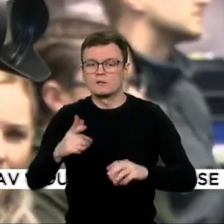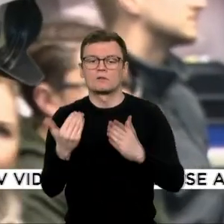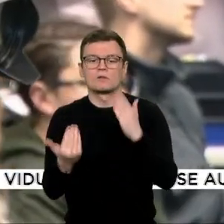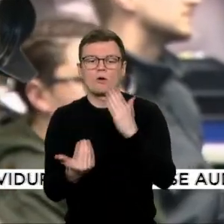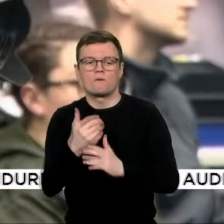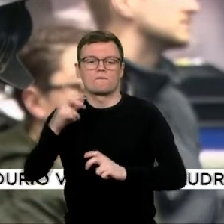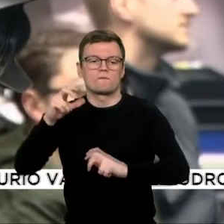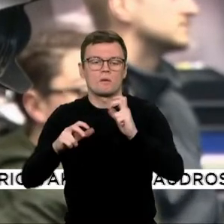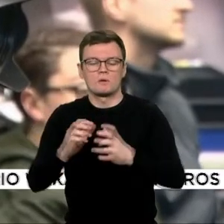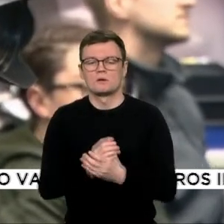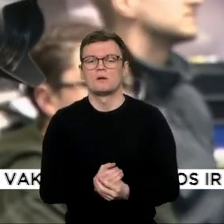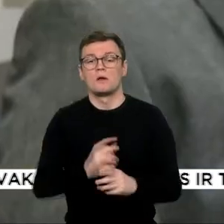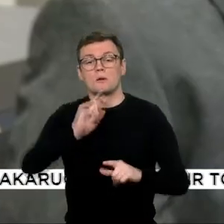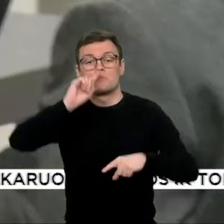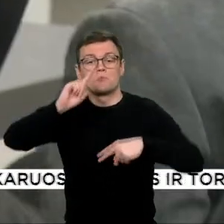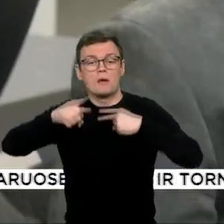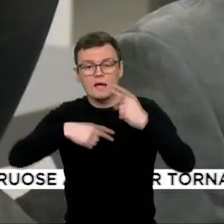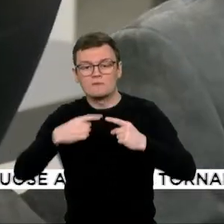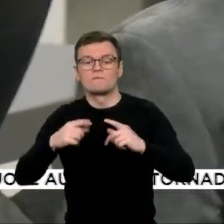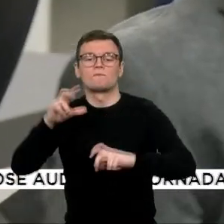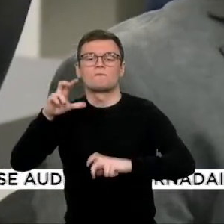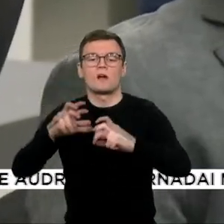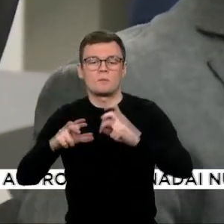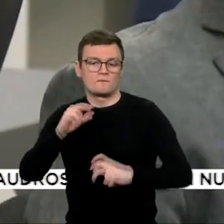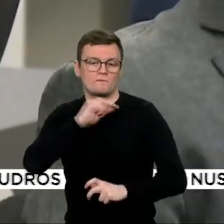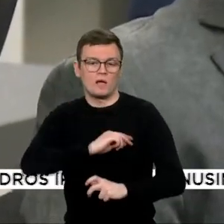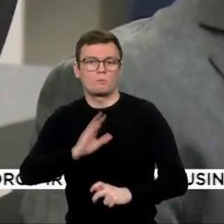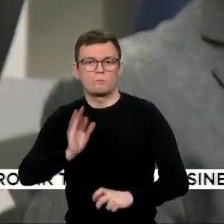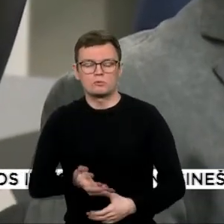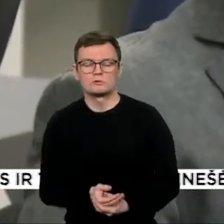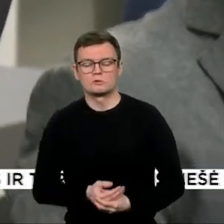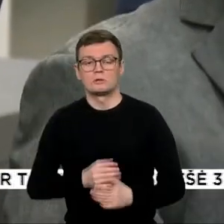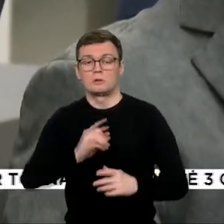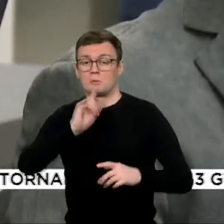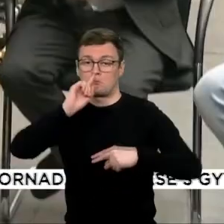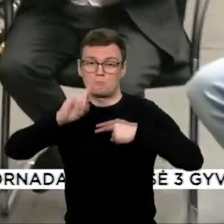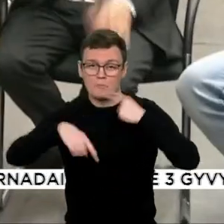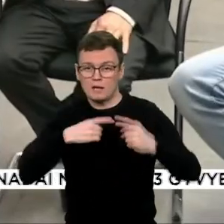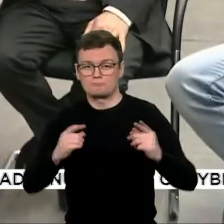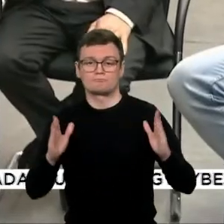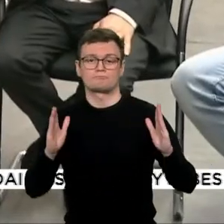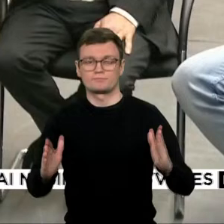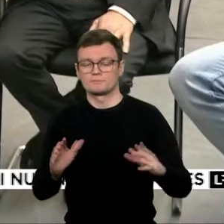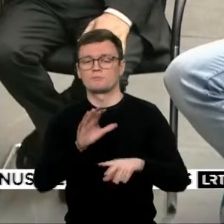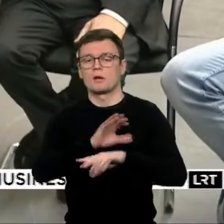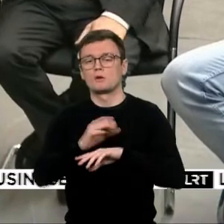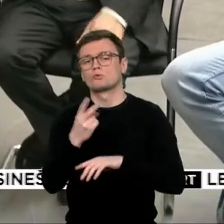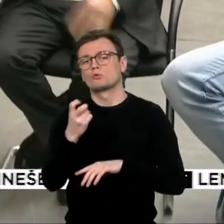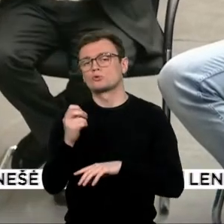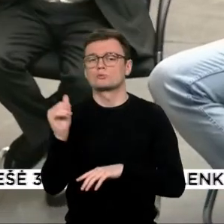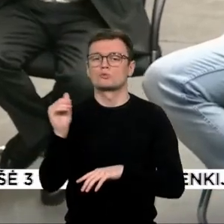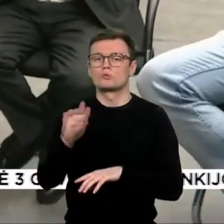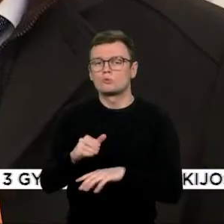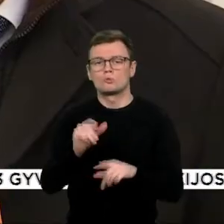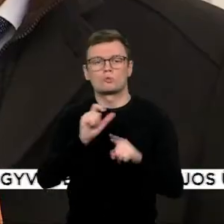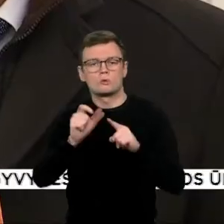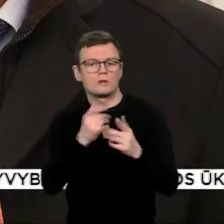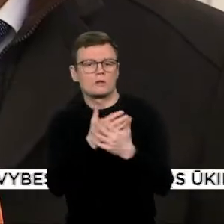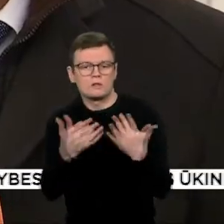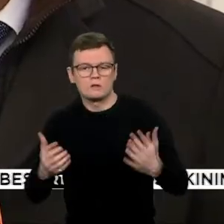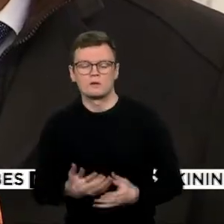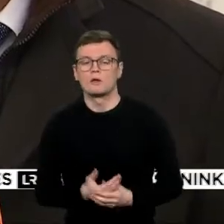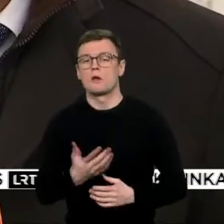Kitame atveikti pradėsinti gamykla, me turėtų pagaminti apie 200 tūkstančių vienintų amunicijos, sukurs pusę tūkstančio naujų darbo vietų.